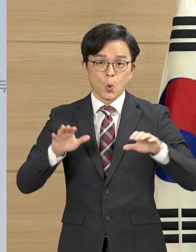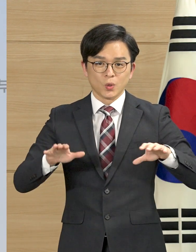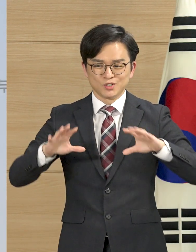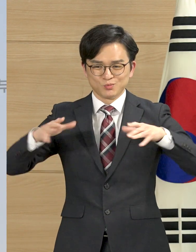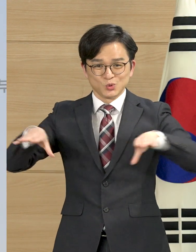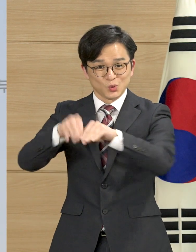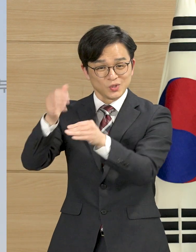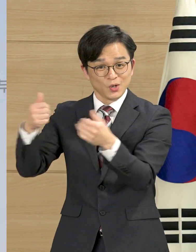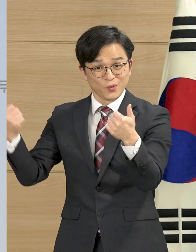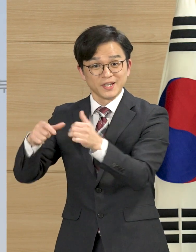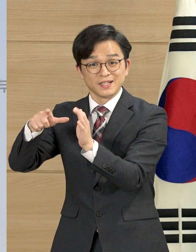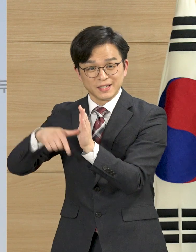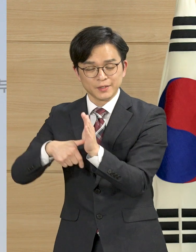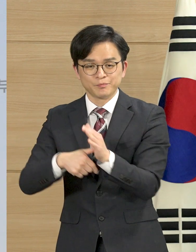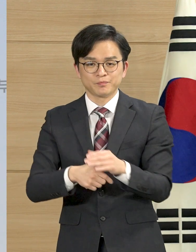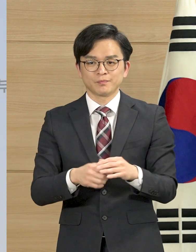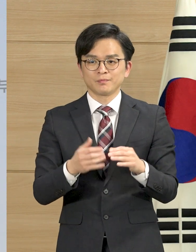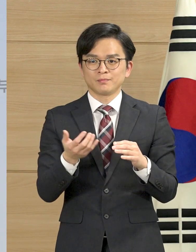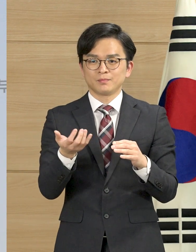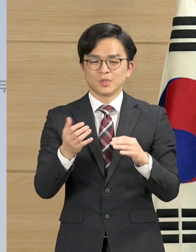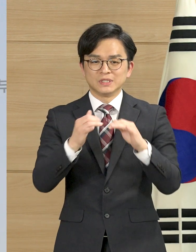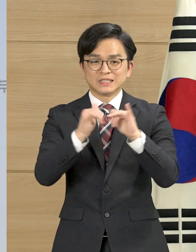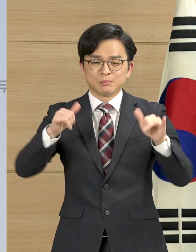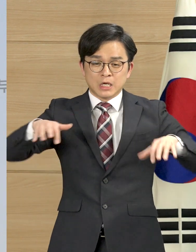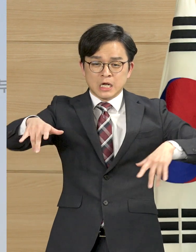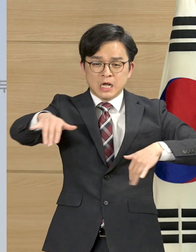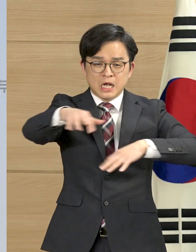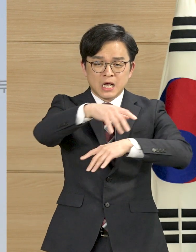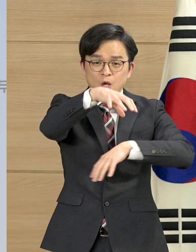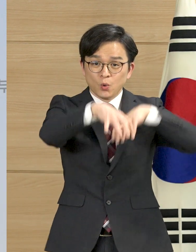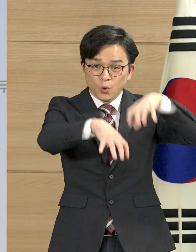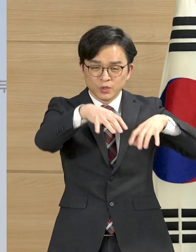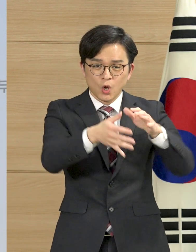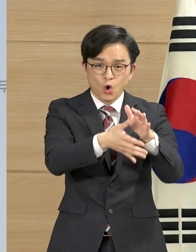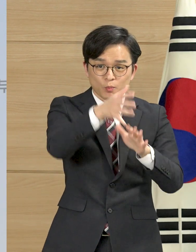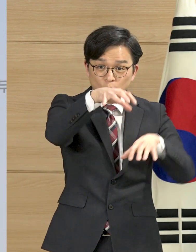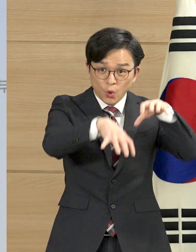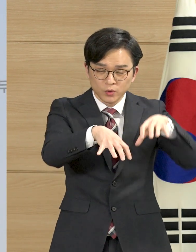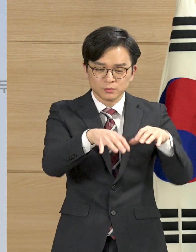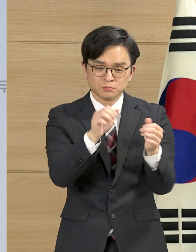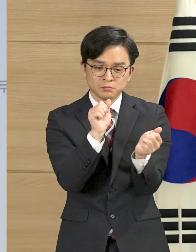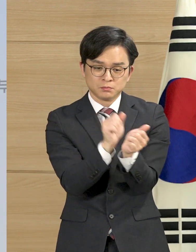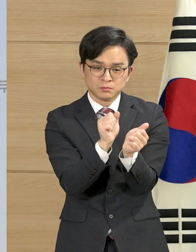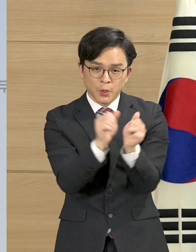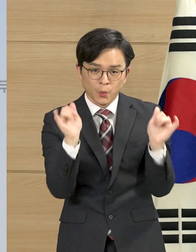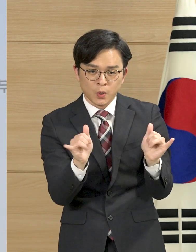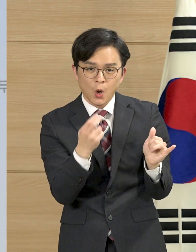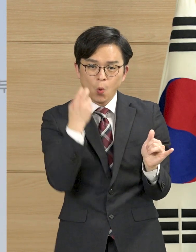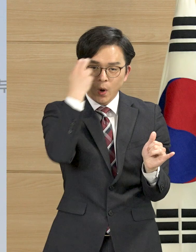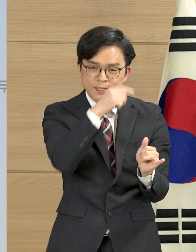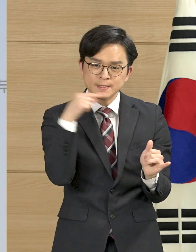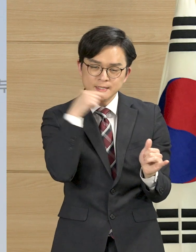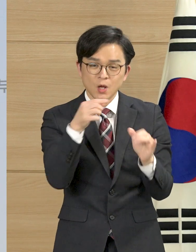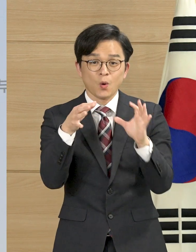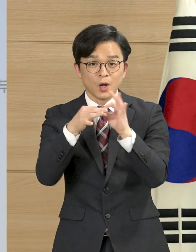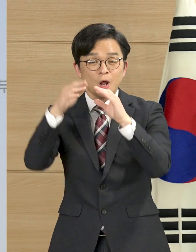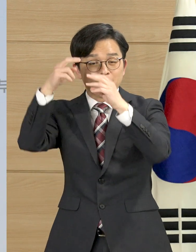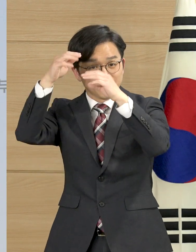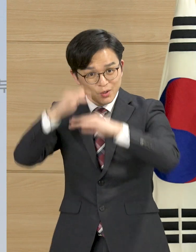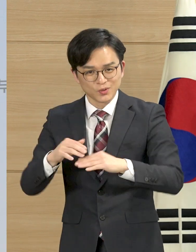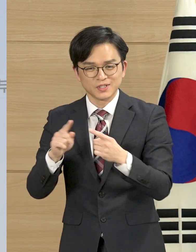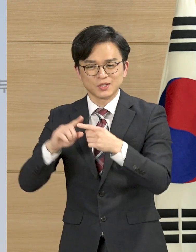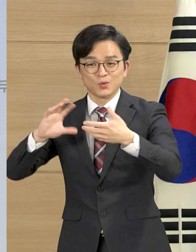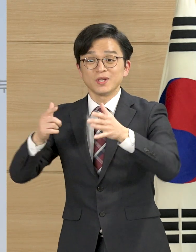중수본 확대회의에서는 사람들이 많이 이용하는 다중이용시설의 방역관리를 강화하는 내용도 함께